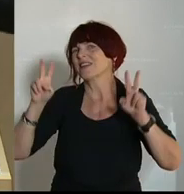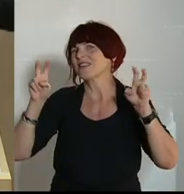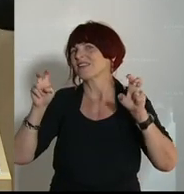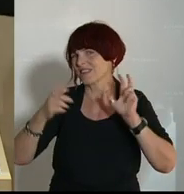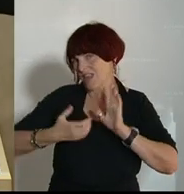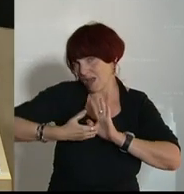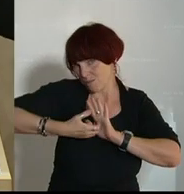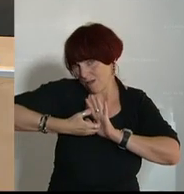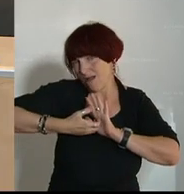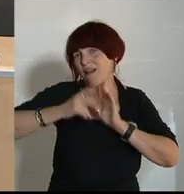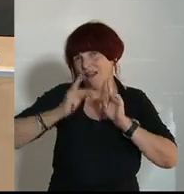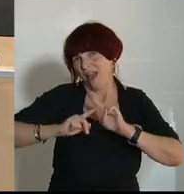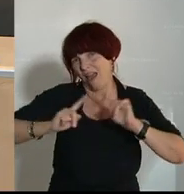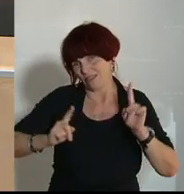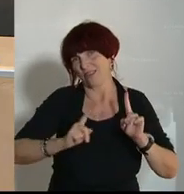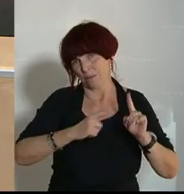kann es selbst nicht mehr hören.